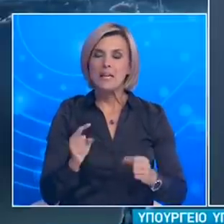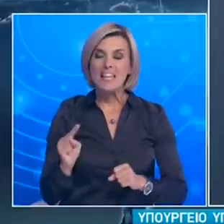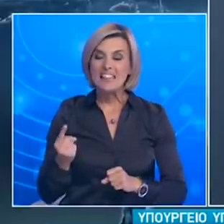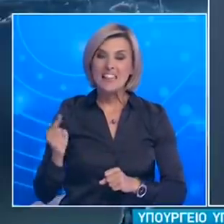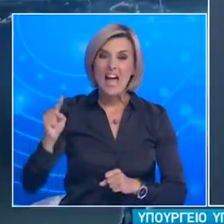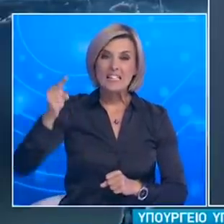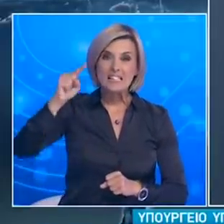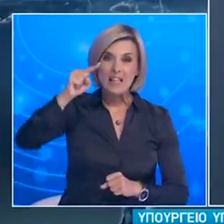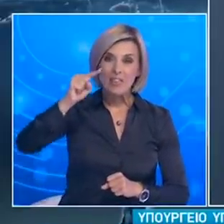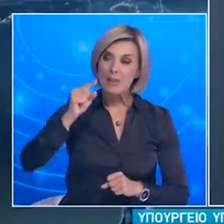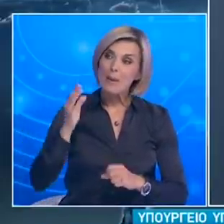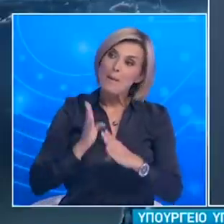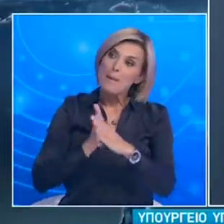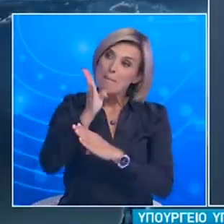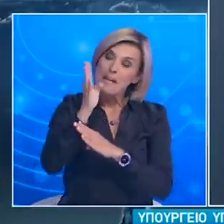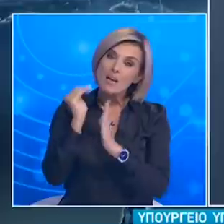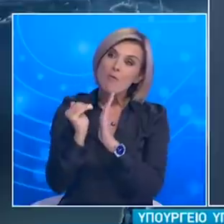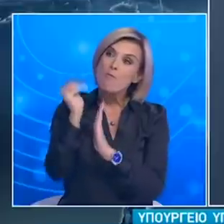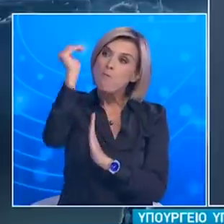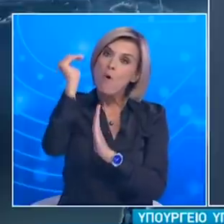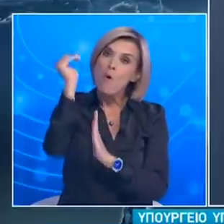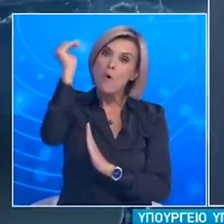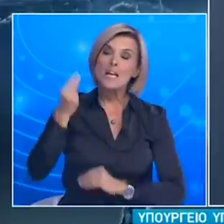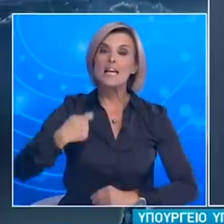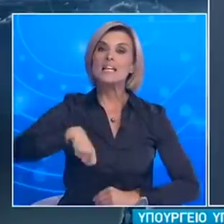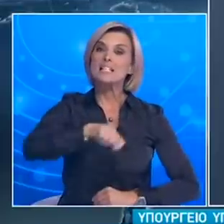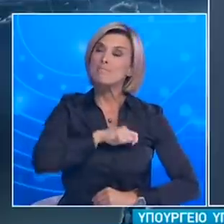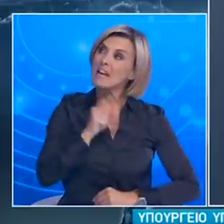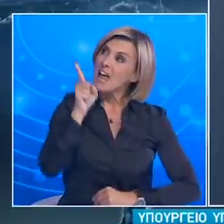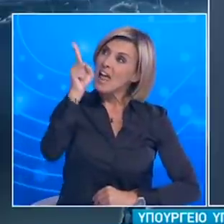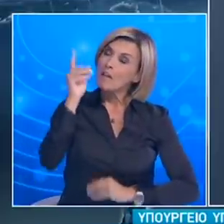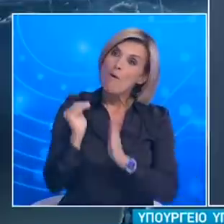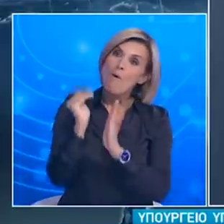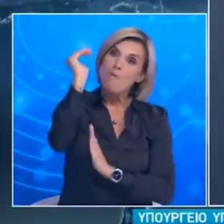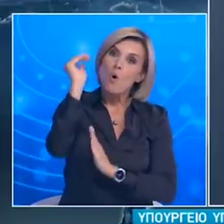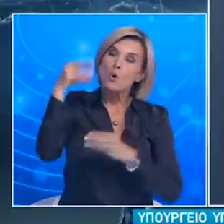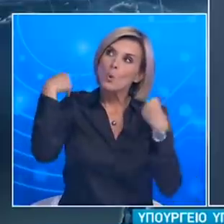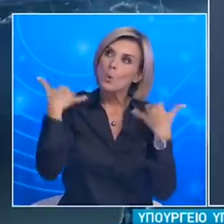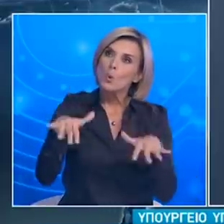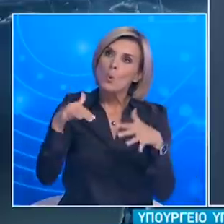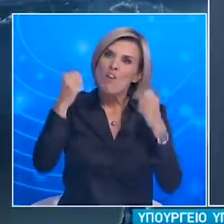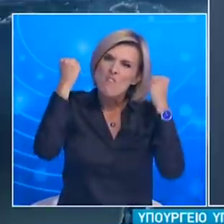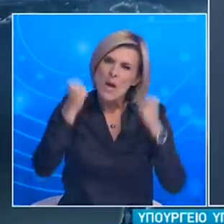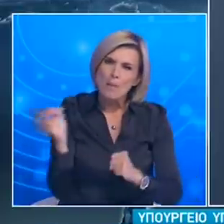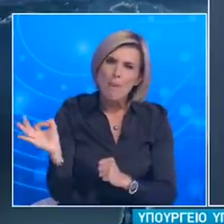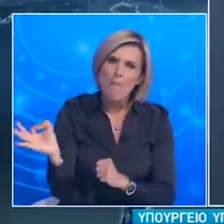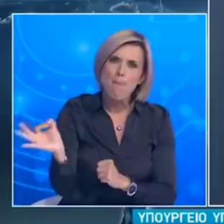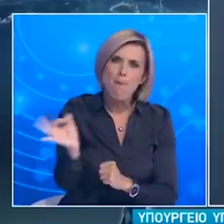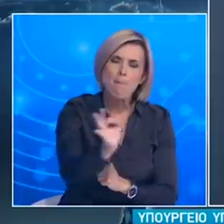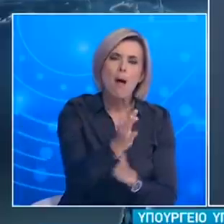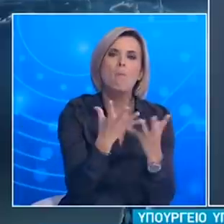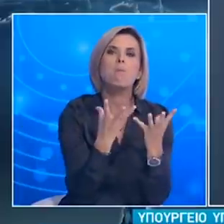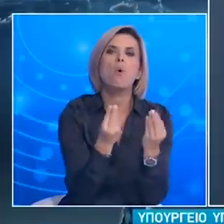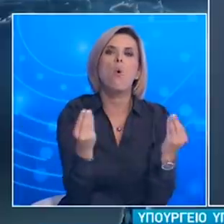που προέρχονται ή επισκέφτηκαν το βόρειο τμήμα της Ισπανίας Συνδυάζοντας τα αποτελέσματα αυτά των ελέγχων στις πύλες εισόδου μαζί και με τα